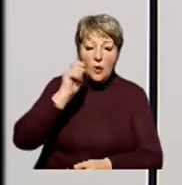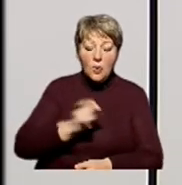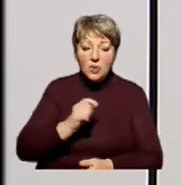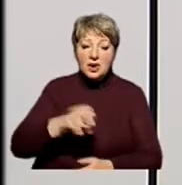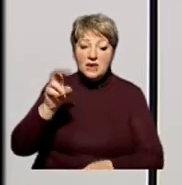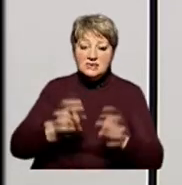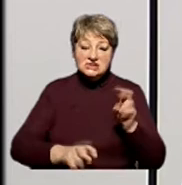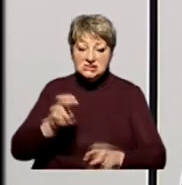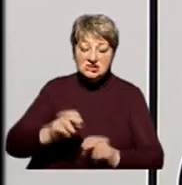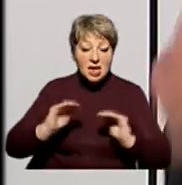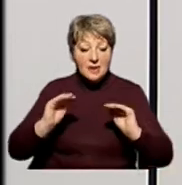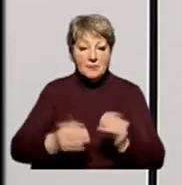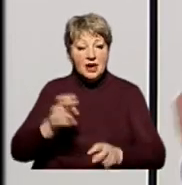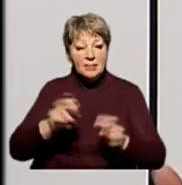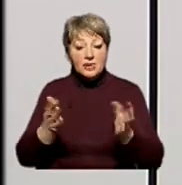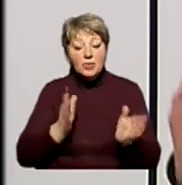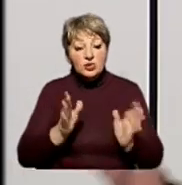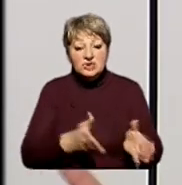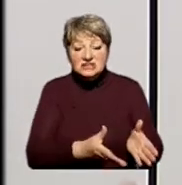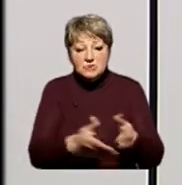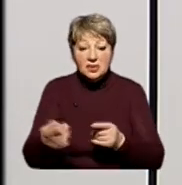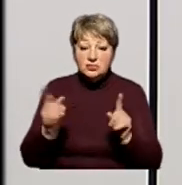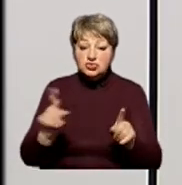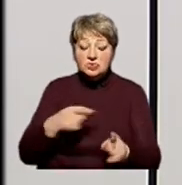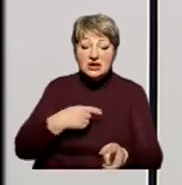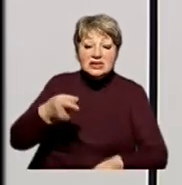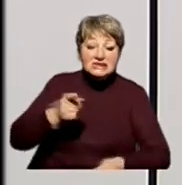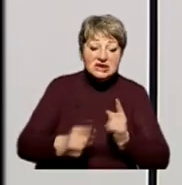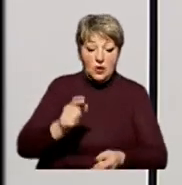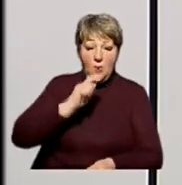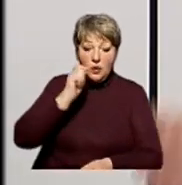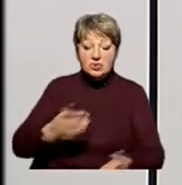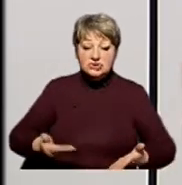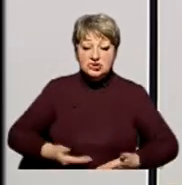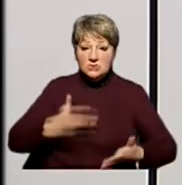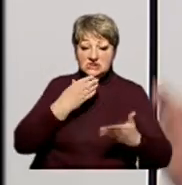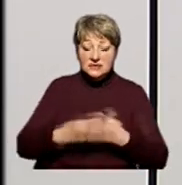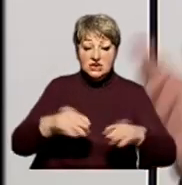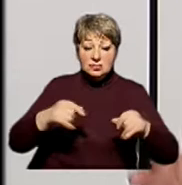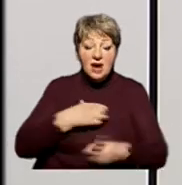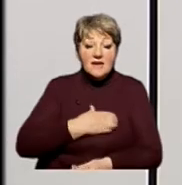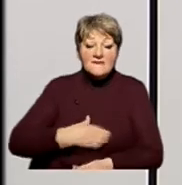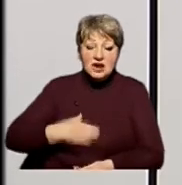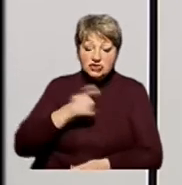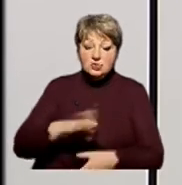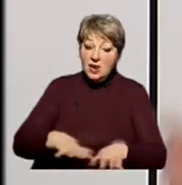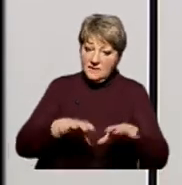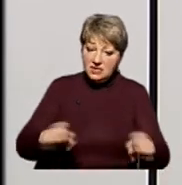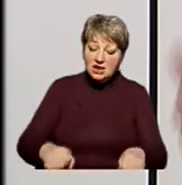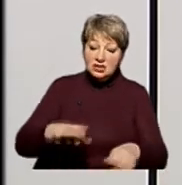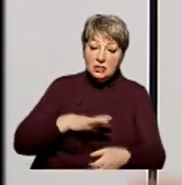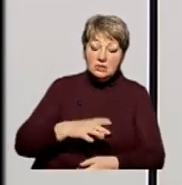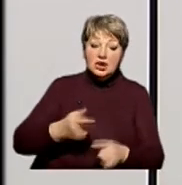підприємництво, яке буде сприяти тому, щоб дійсно ми, українці, гідно жили на своїй землі. І дуже важливо, щоб дійсно у владі були люди,